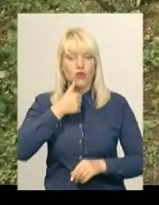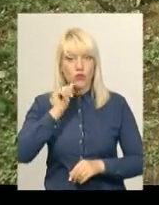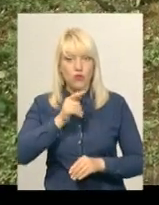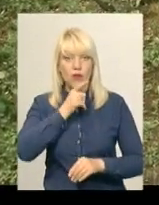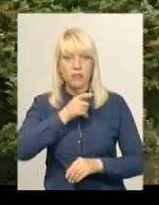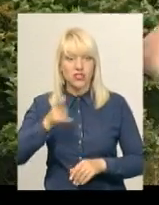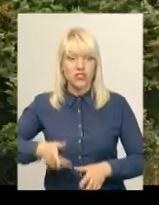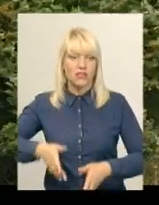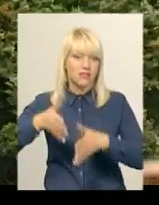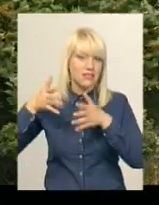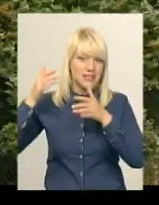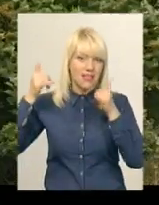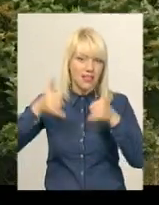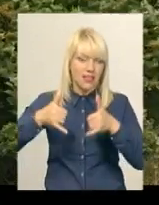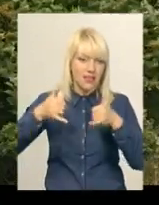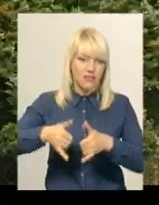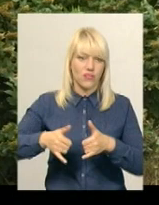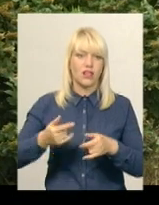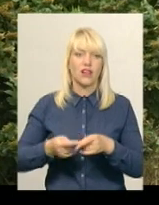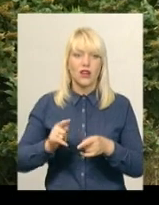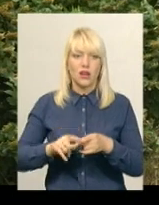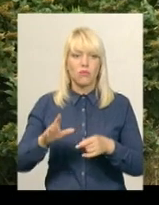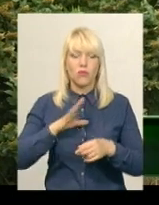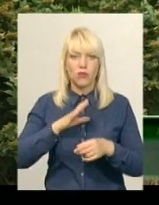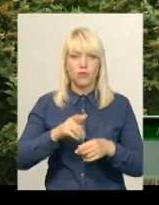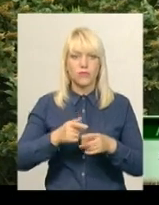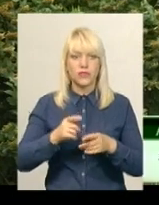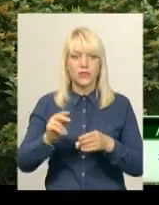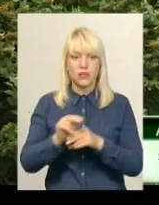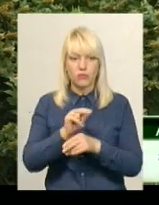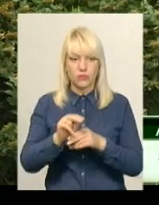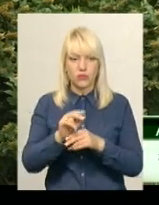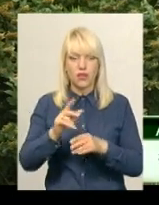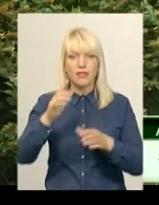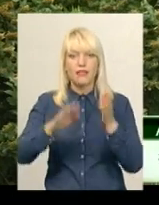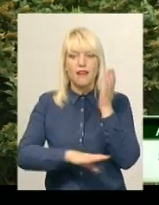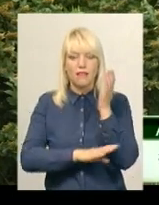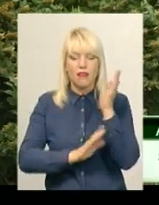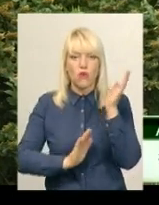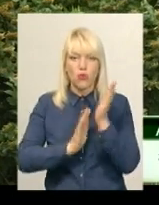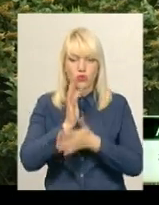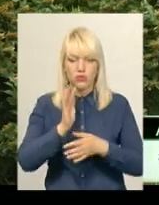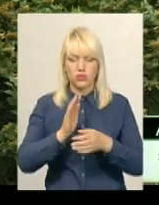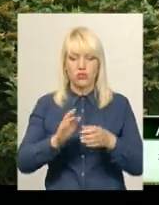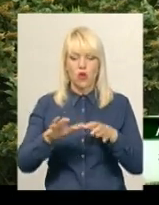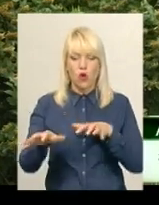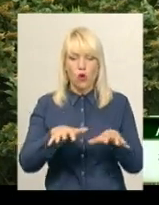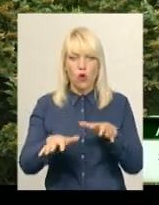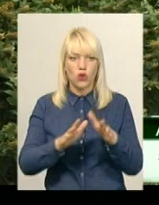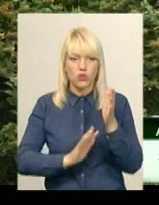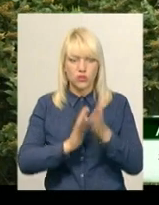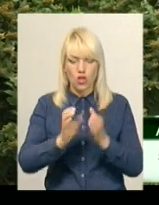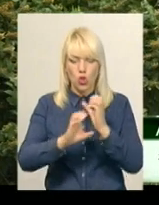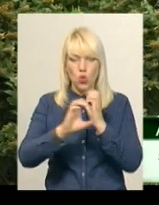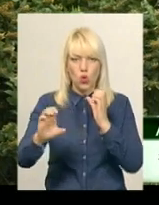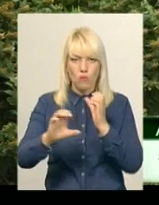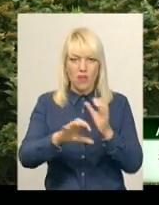вийшов з ладу. Дерева ростуть, коріння розперло, розумієте? Ну і вийшло, труба змістилася і вийшов затор.